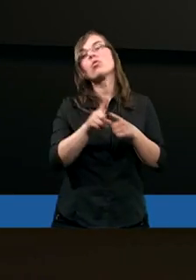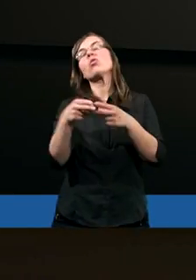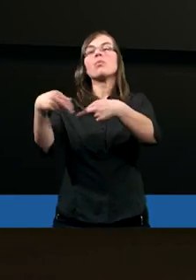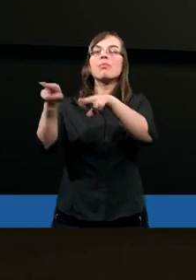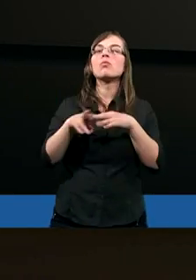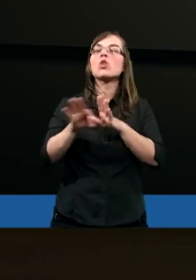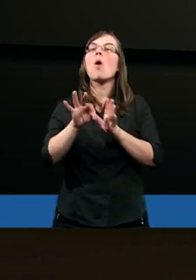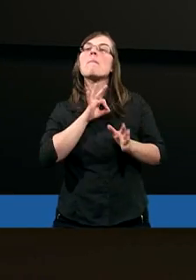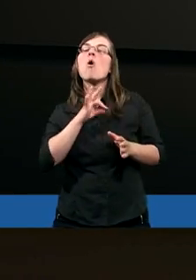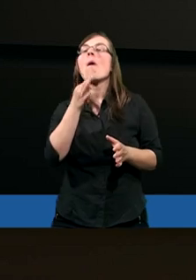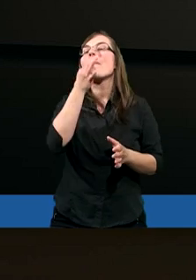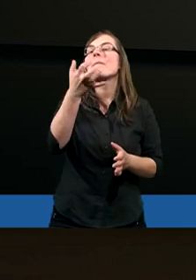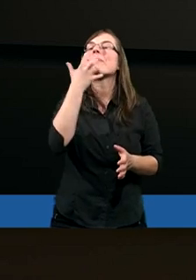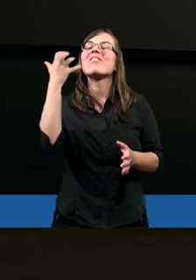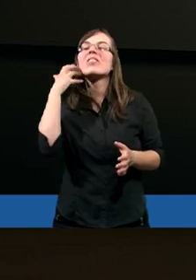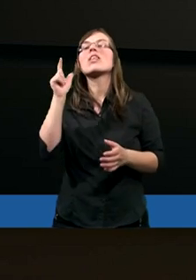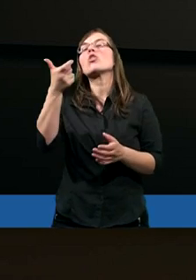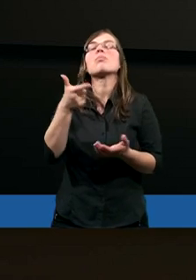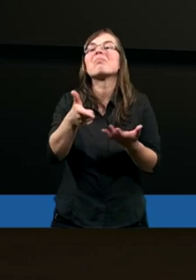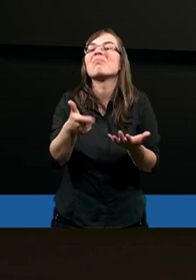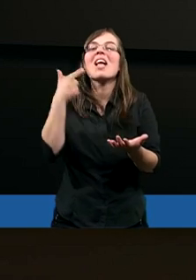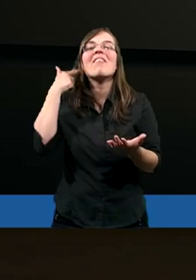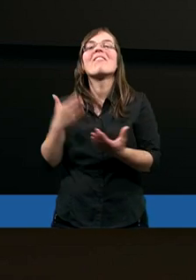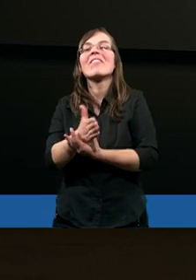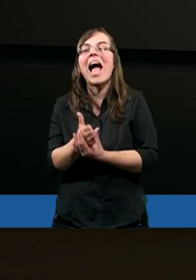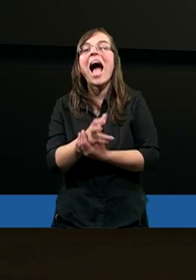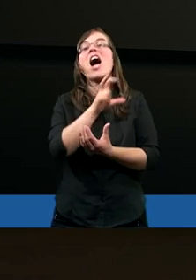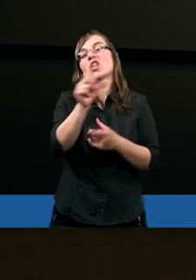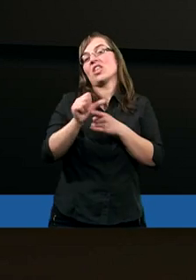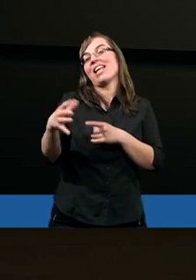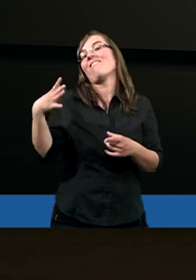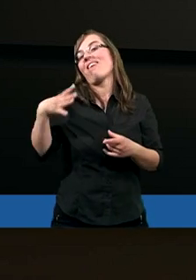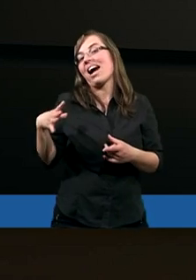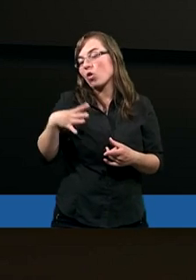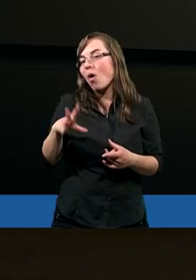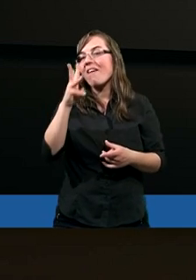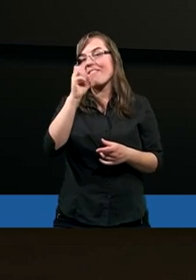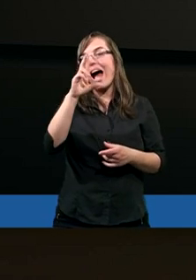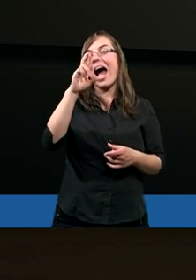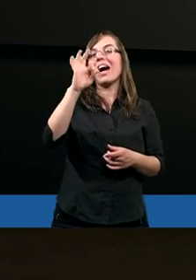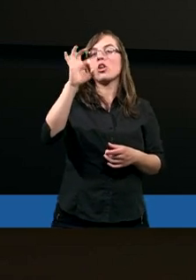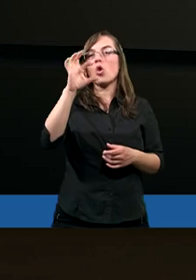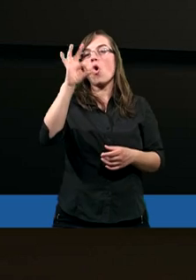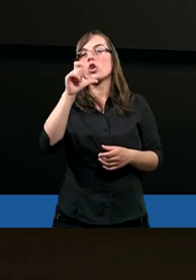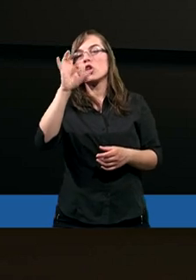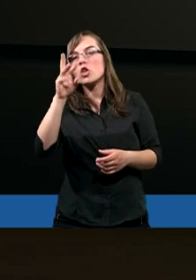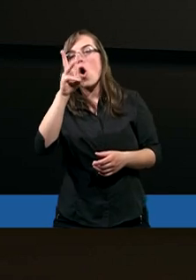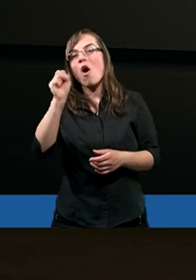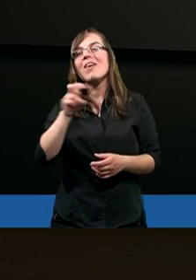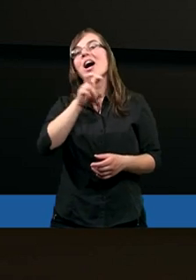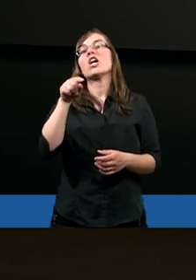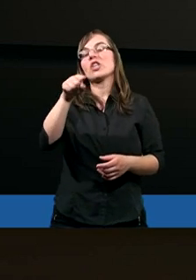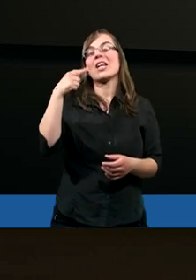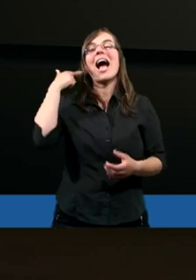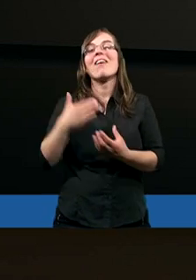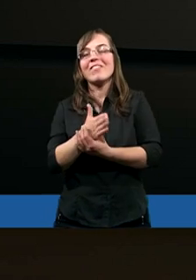wrócę do tego mojego pytania wcześniej, co wiara, czy wiara jest wartościowa i co wiara jakby